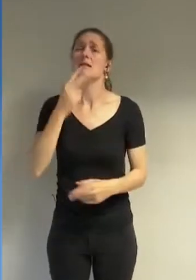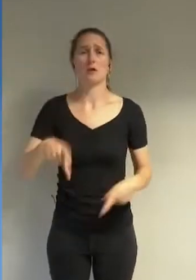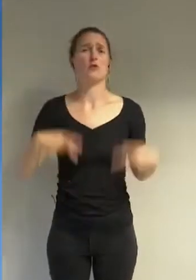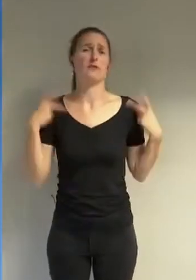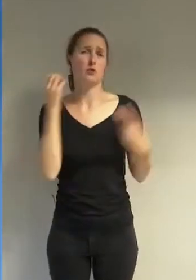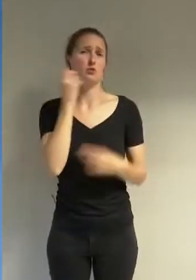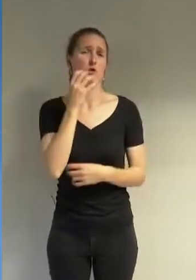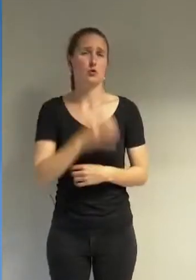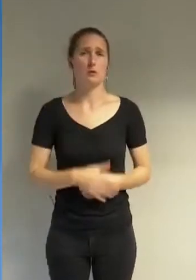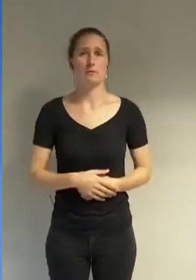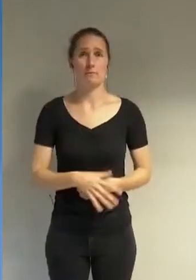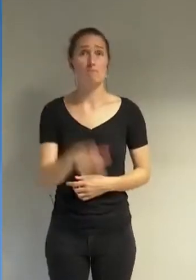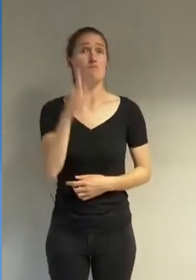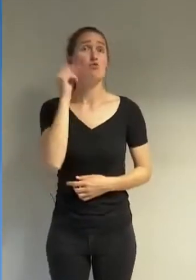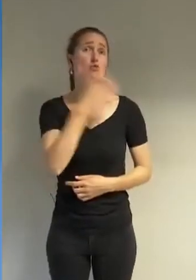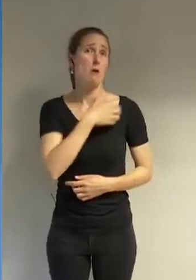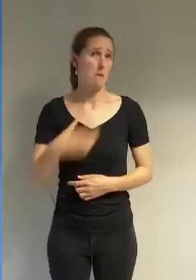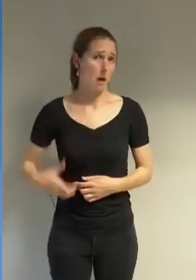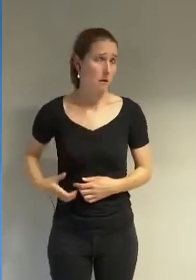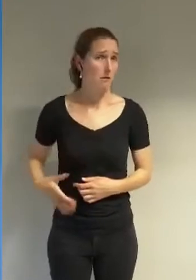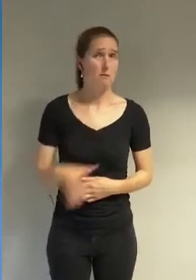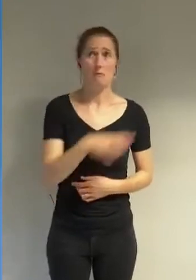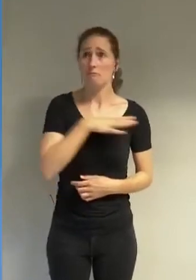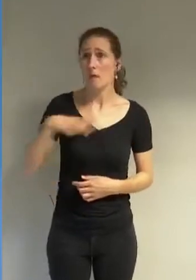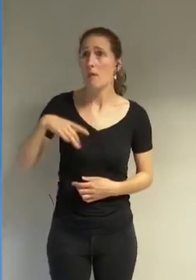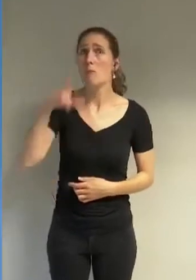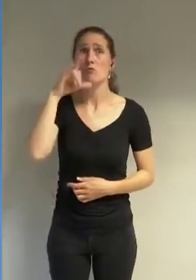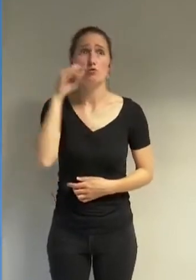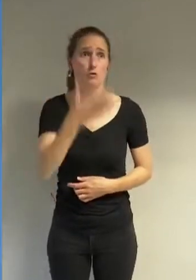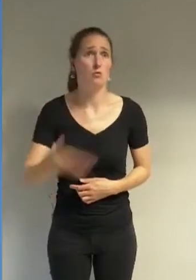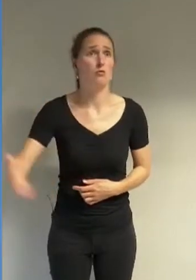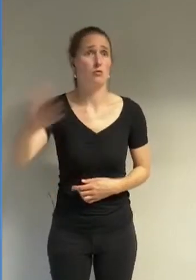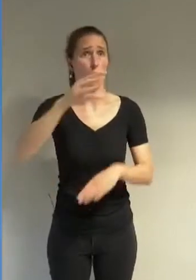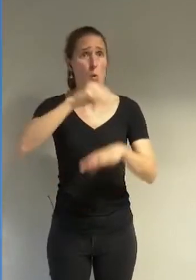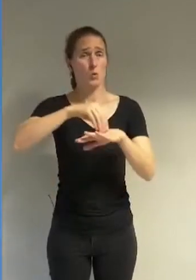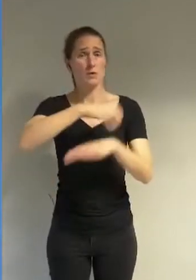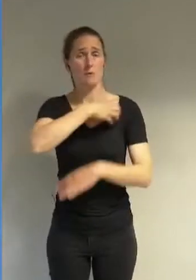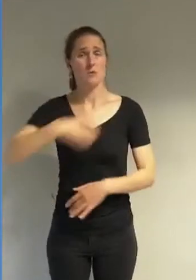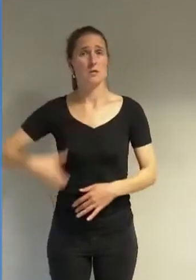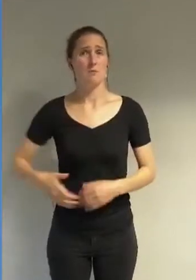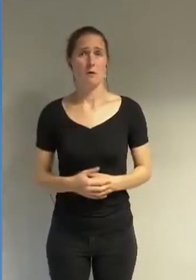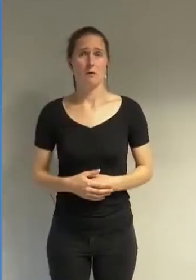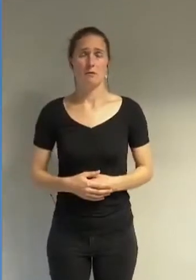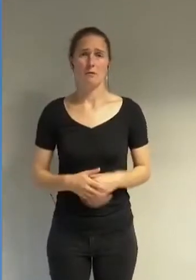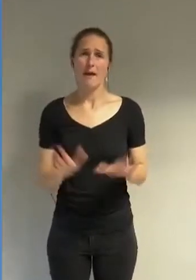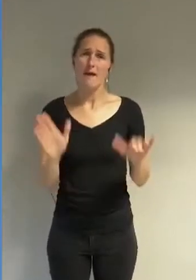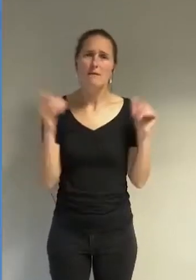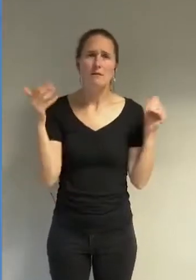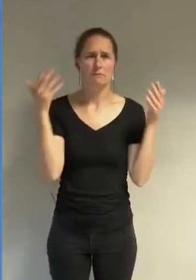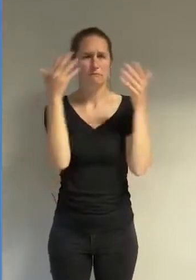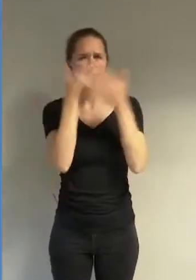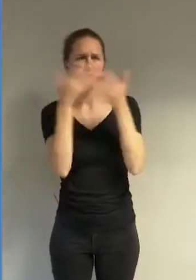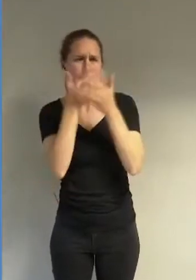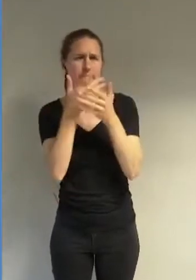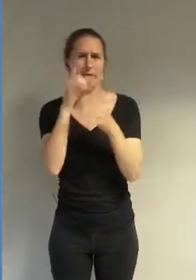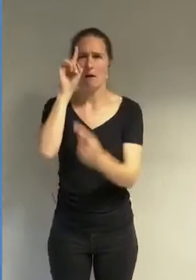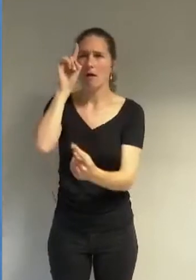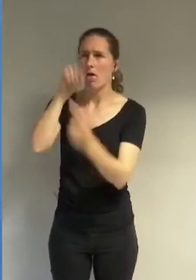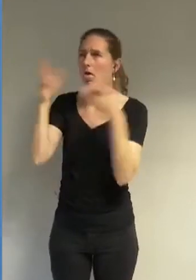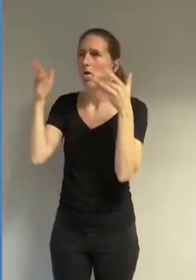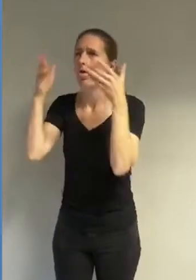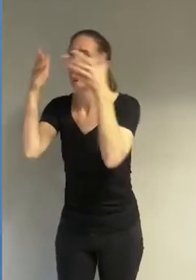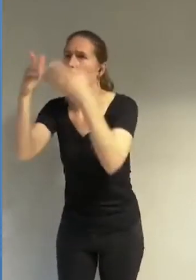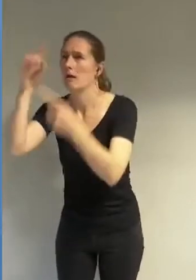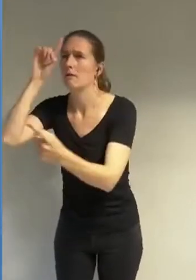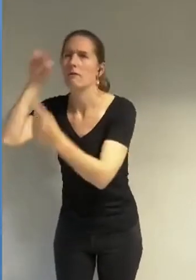Mesdames et Messieurs les conseillers municipaux nous ne trompons pas de combat retrouvant le chemin qui nous